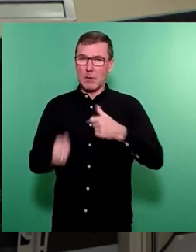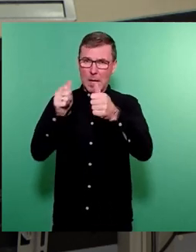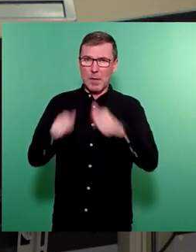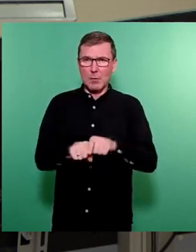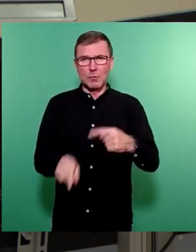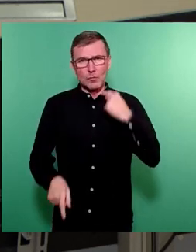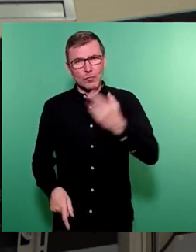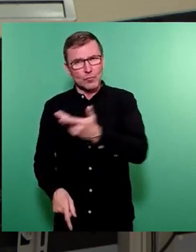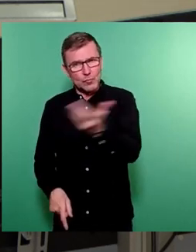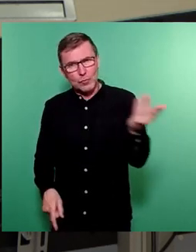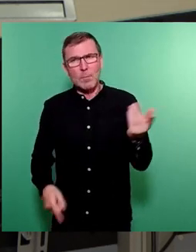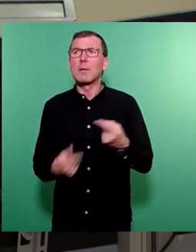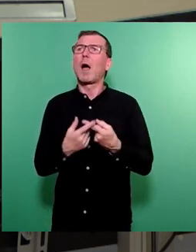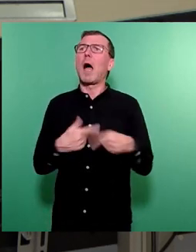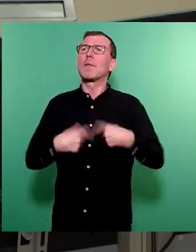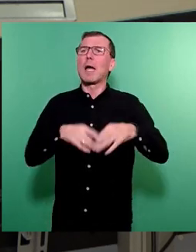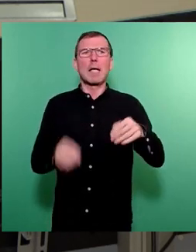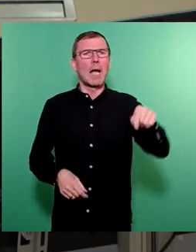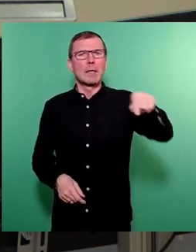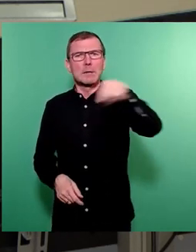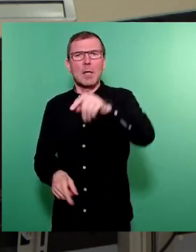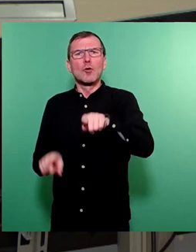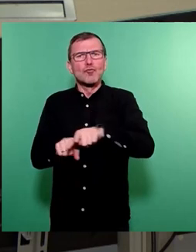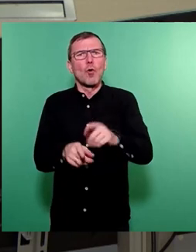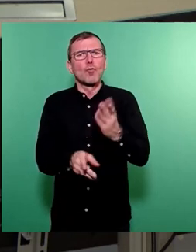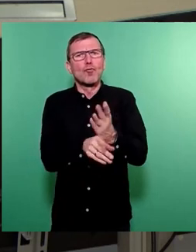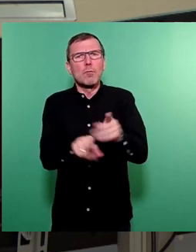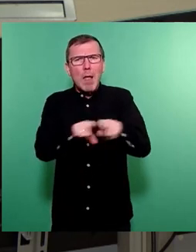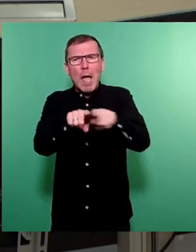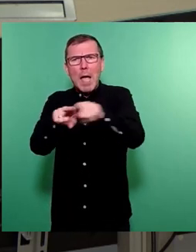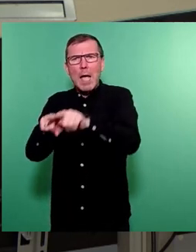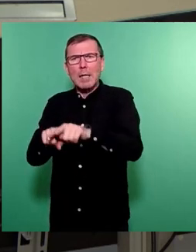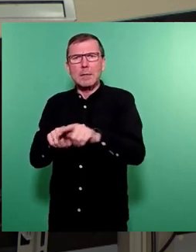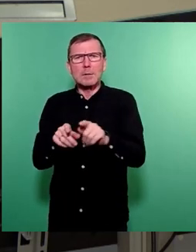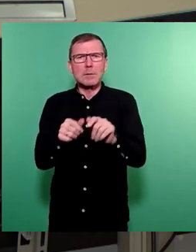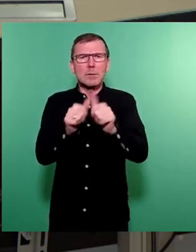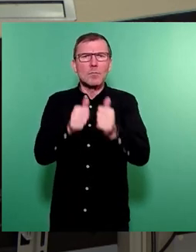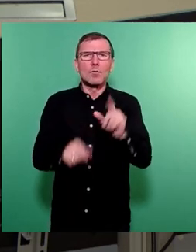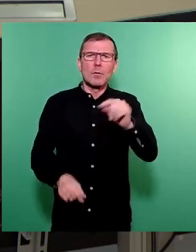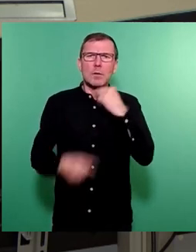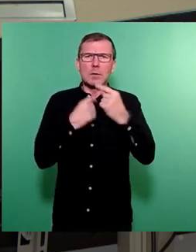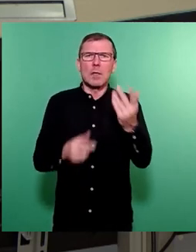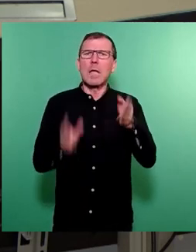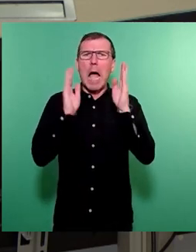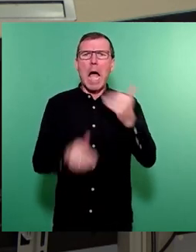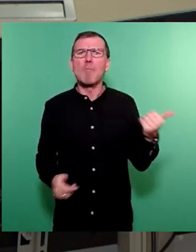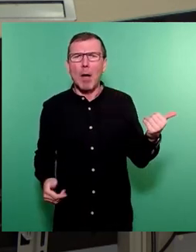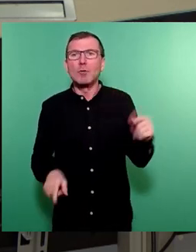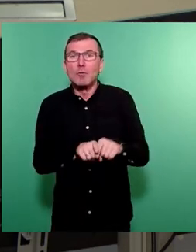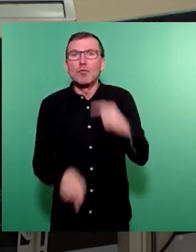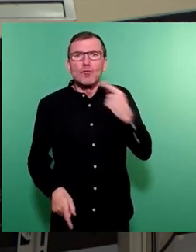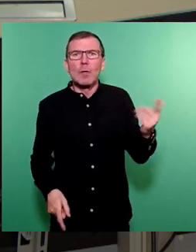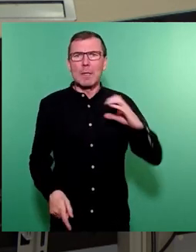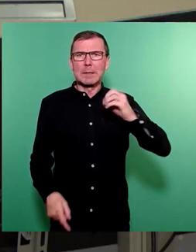Andere Kreistage haben sich eine ähnliche Art und Weise geäußert. In Bautzen wurde sogar zugestimmt, von der